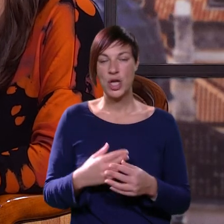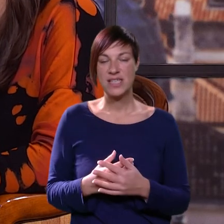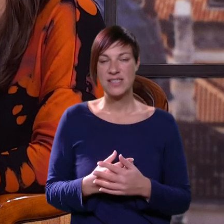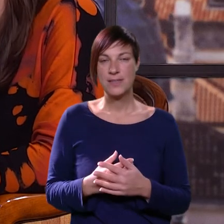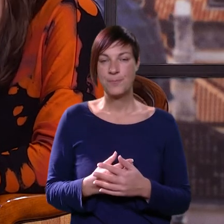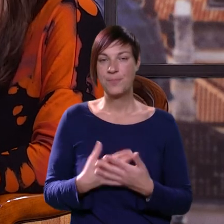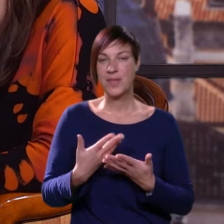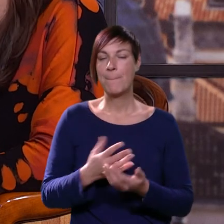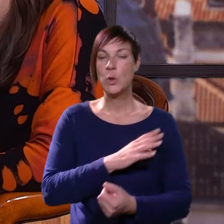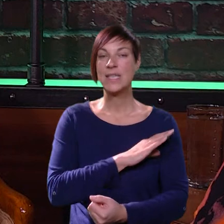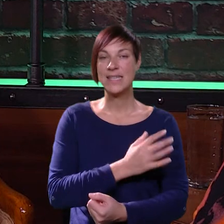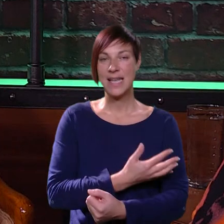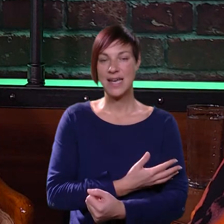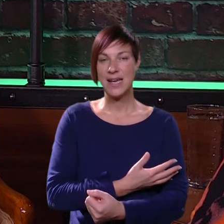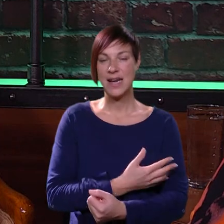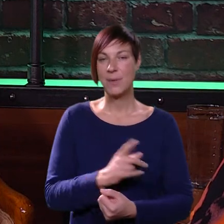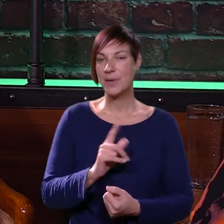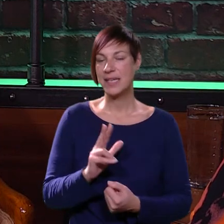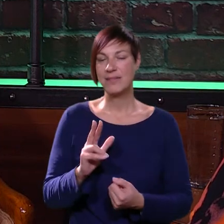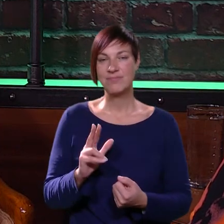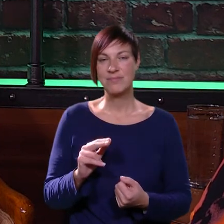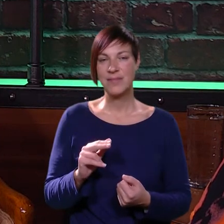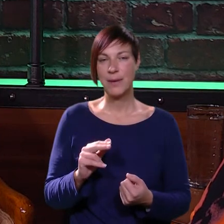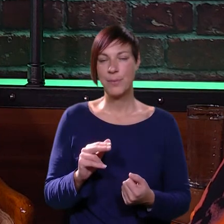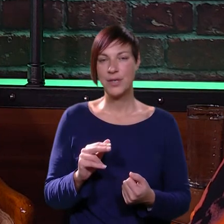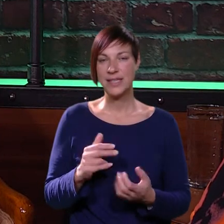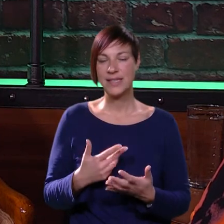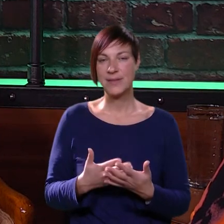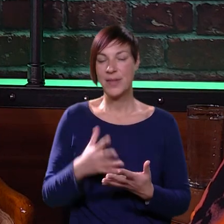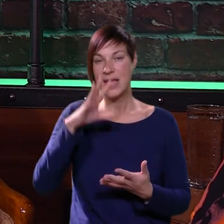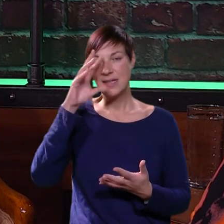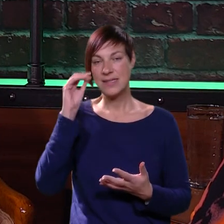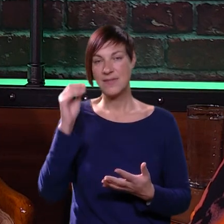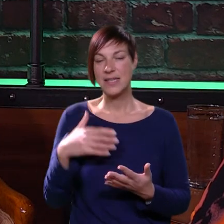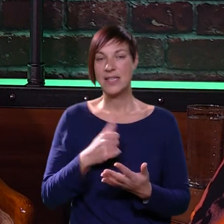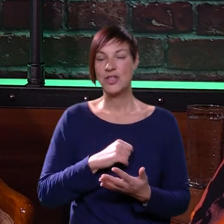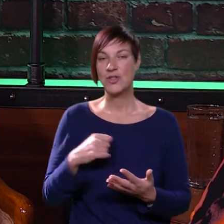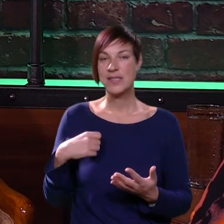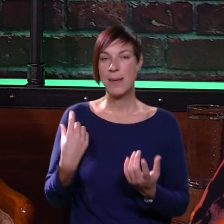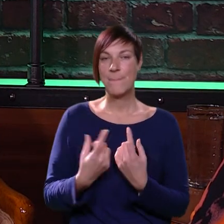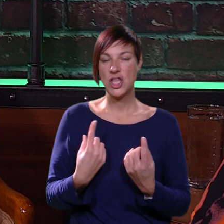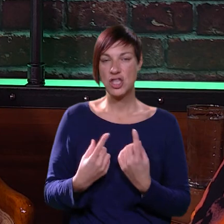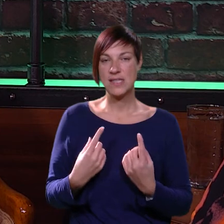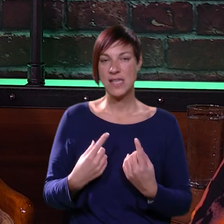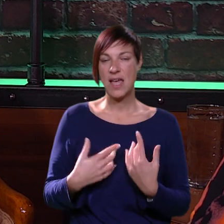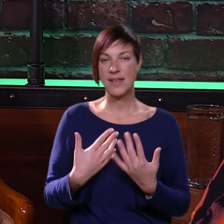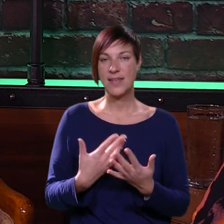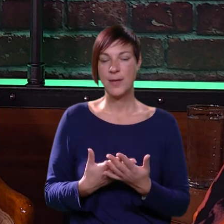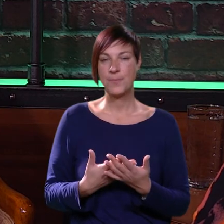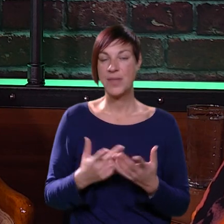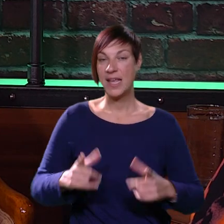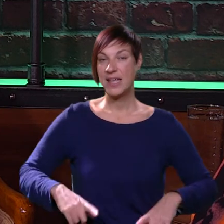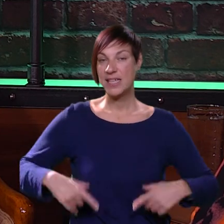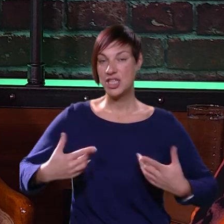Pa budite hrabri, nemojte, shvatite da je to samo jedno stanje i